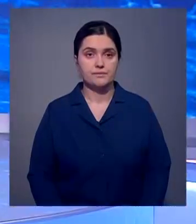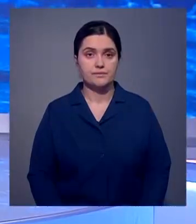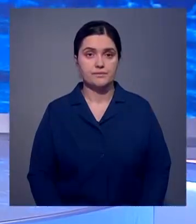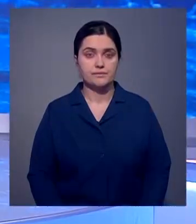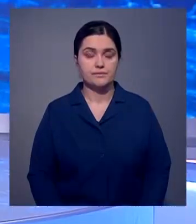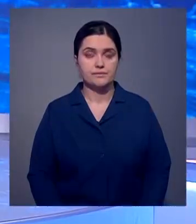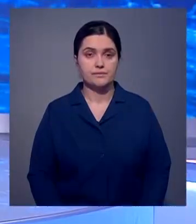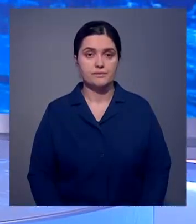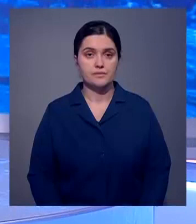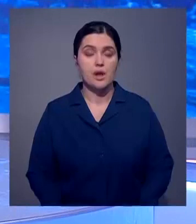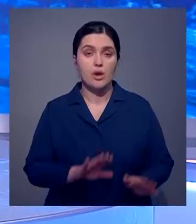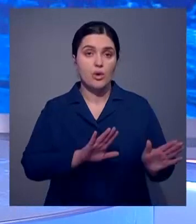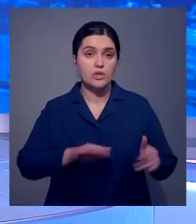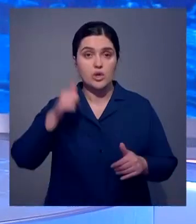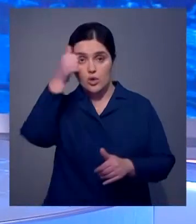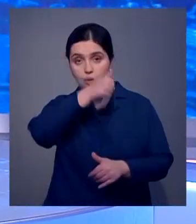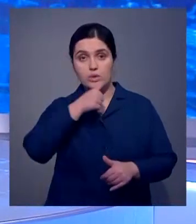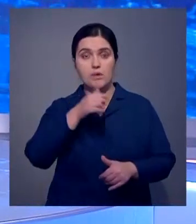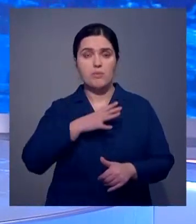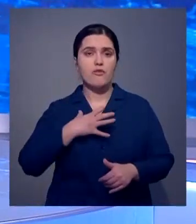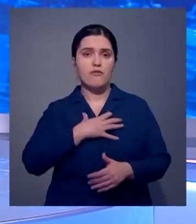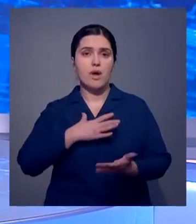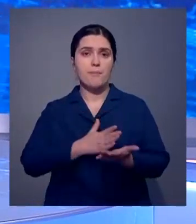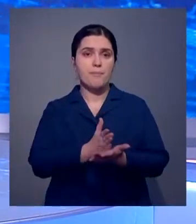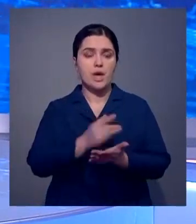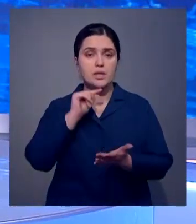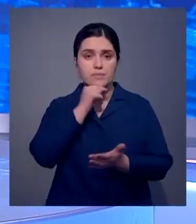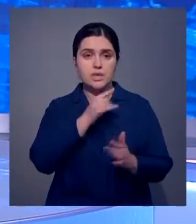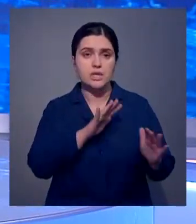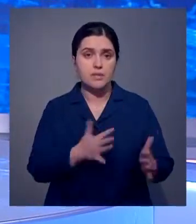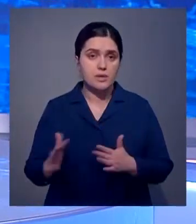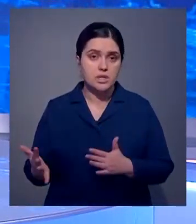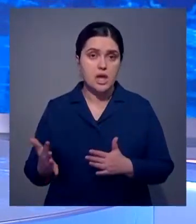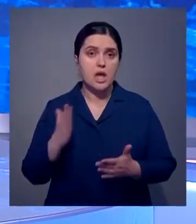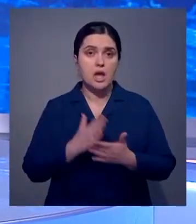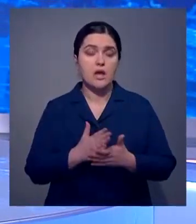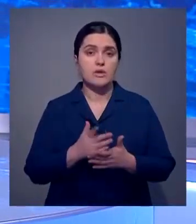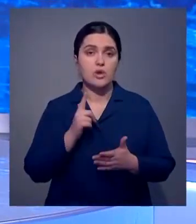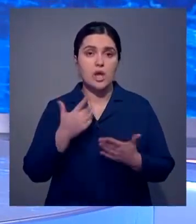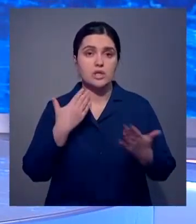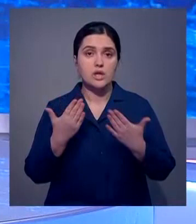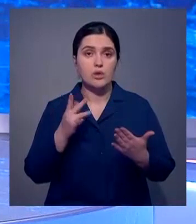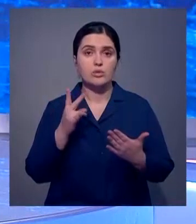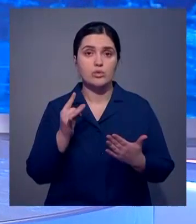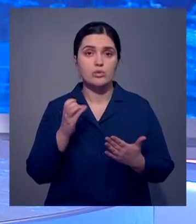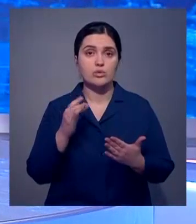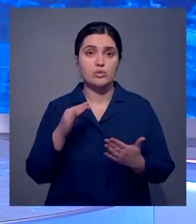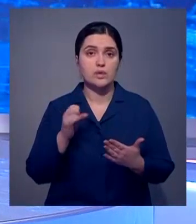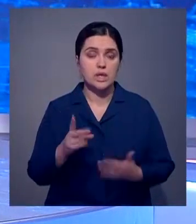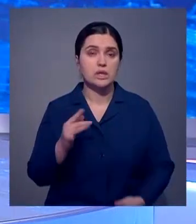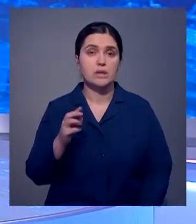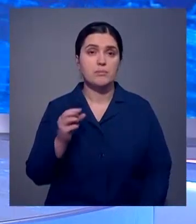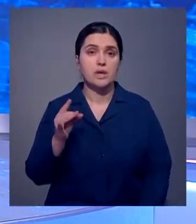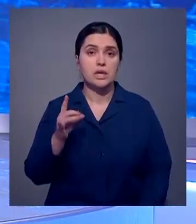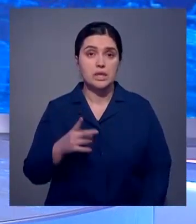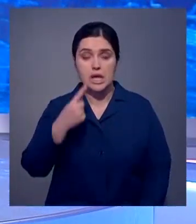Продолжаем выпуск. Уходящий год был ознаменован важными политическими и экономическими событиями и в двусторонних отношениях Нурсултана и Берна.